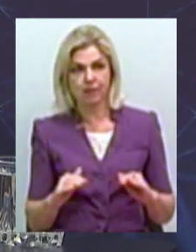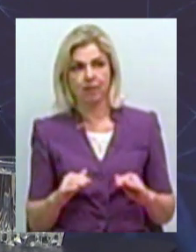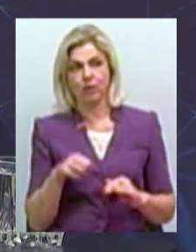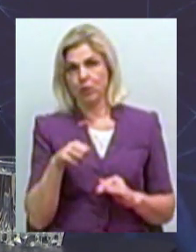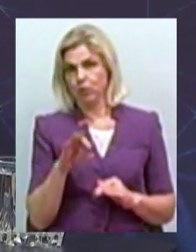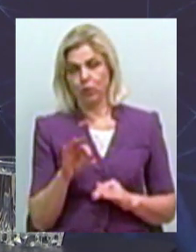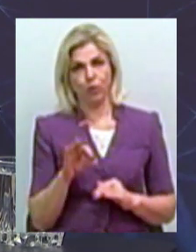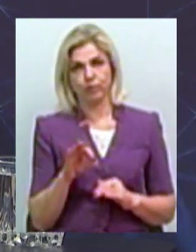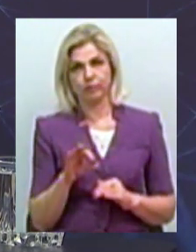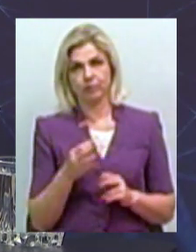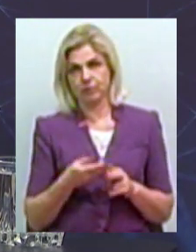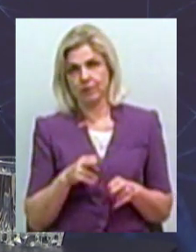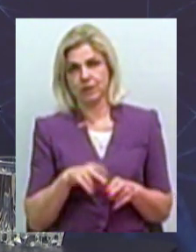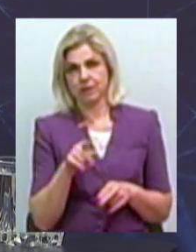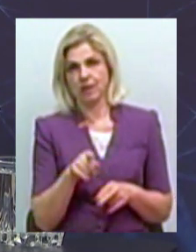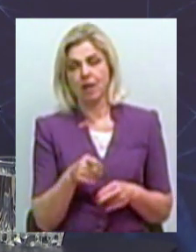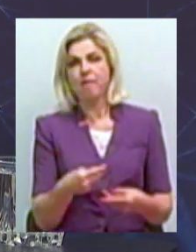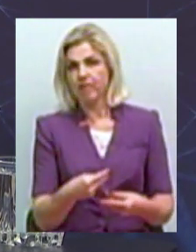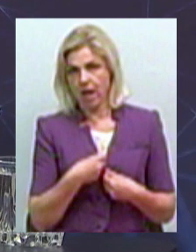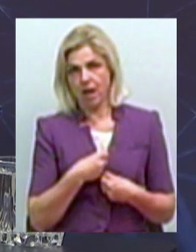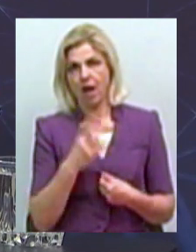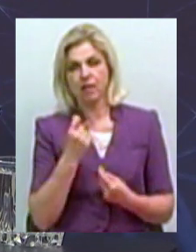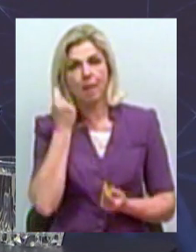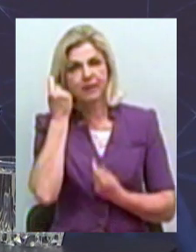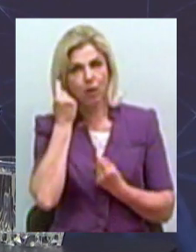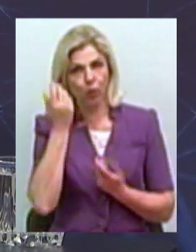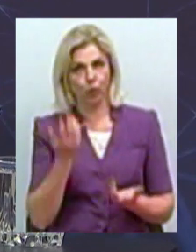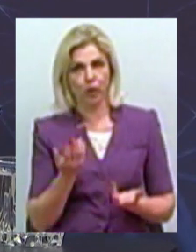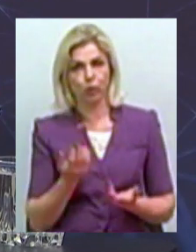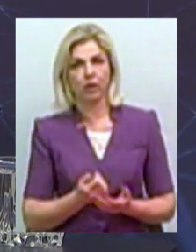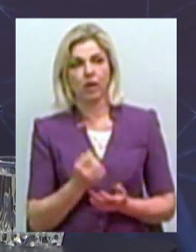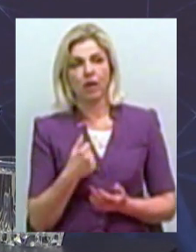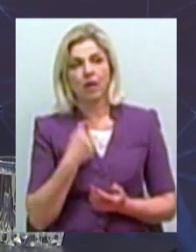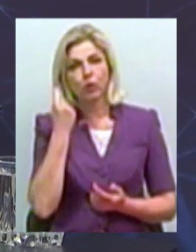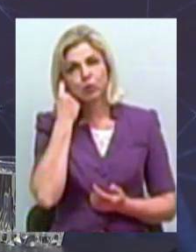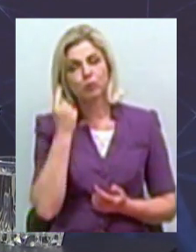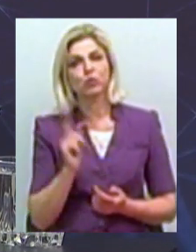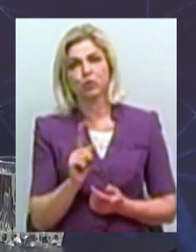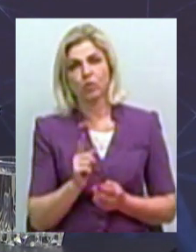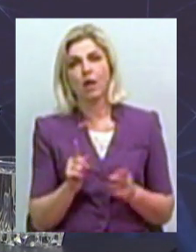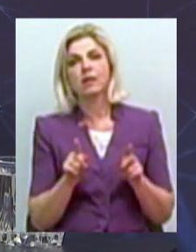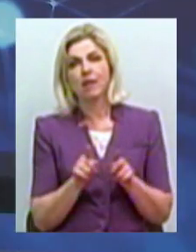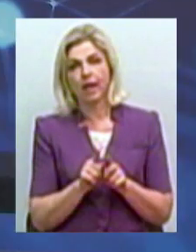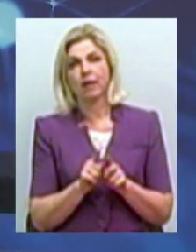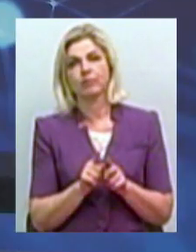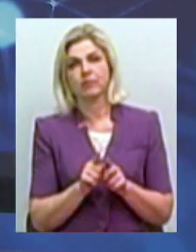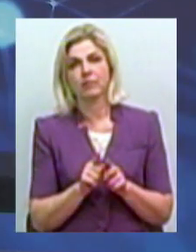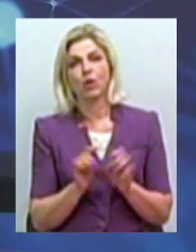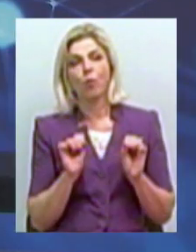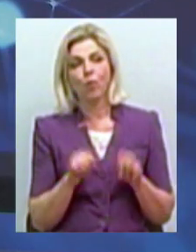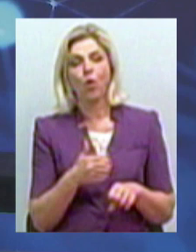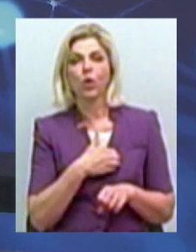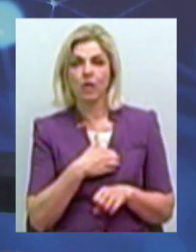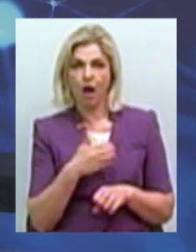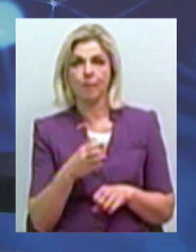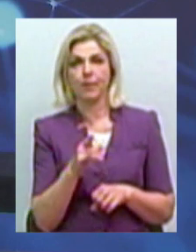то це спливає на психологію. І мені здається, що таким чином можна хоча б